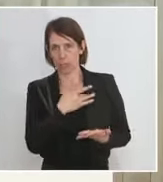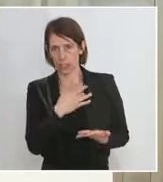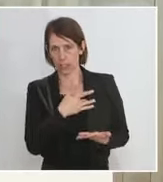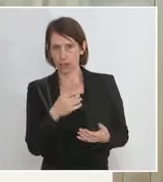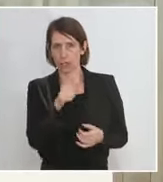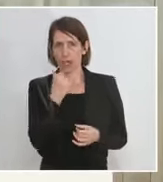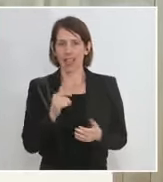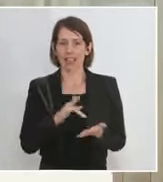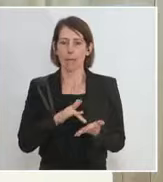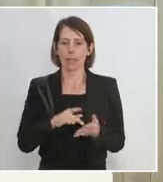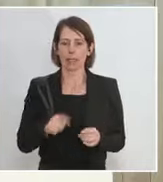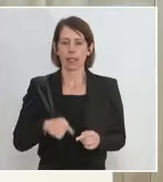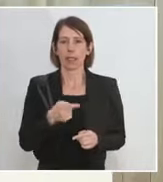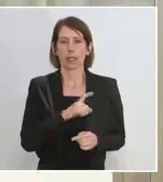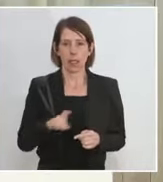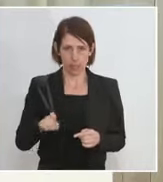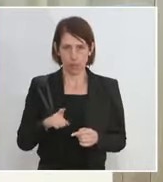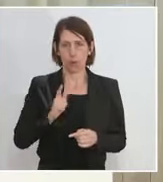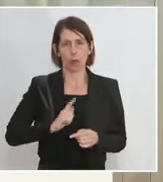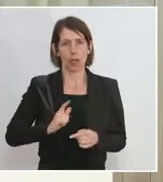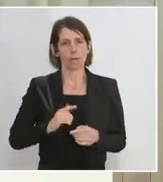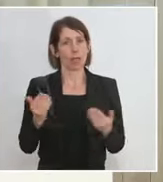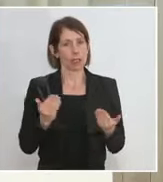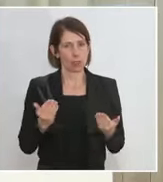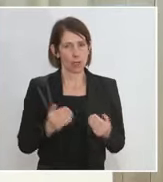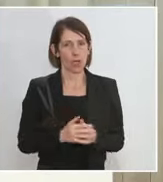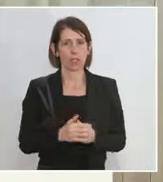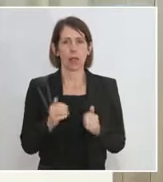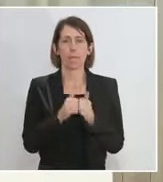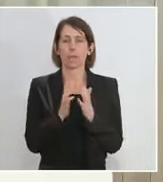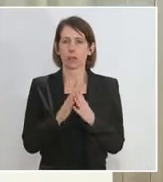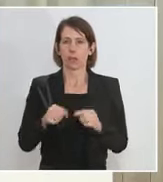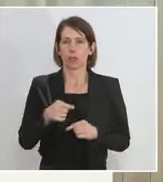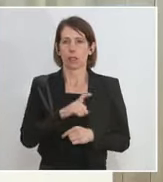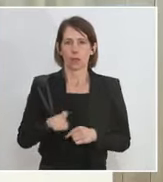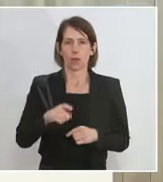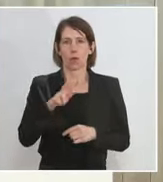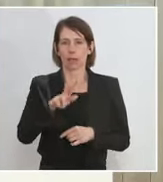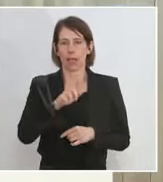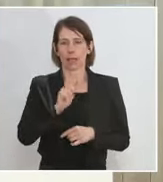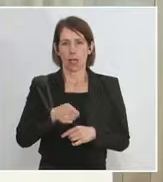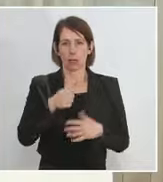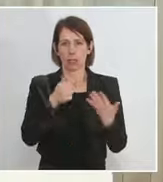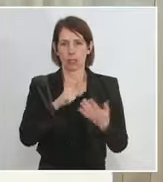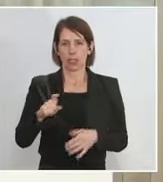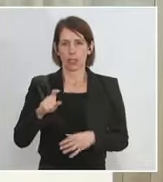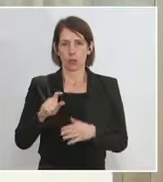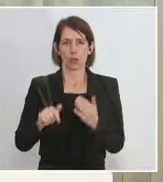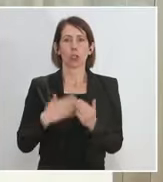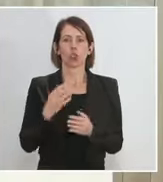Für Mitte nächster Woche wird mit am Mittwoch nächster Woche 3600 Neuinfektionen